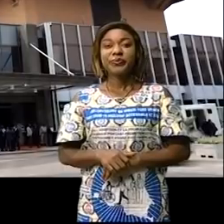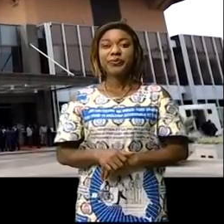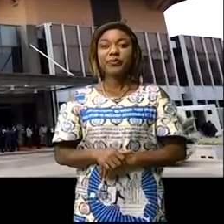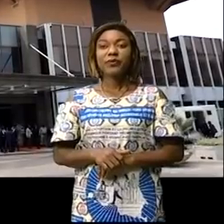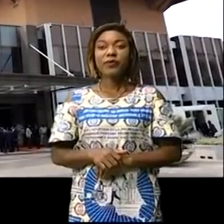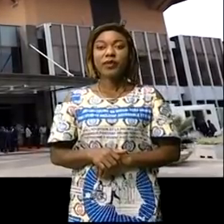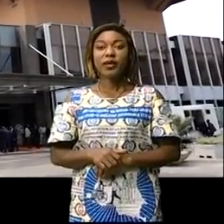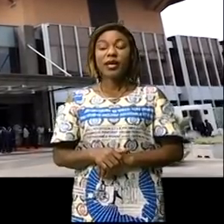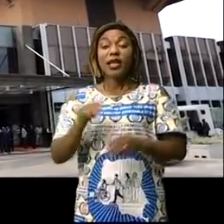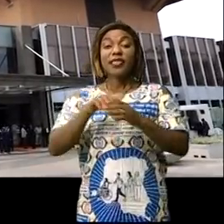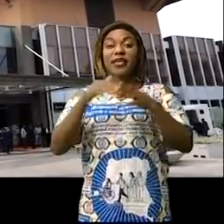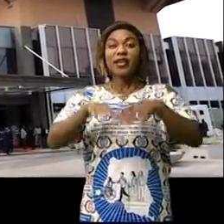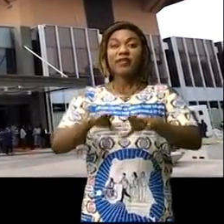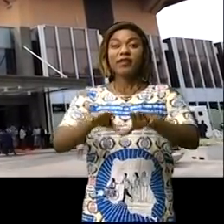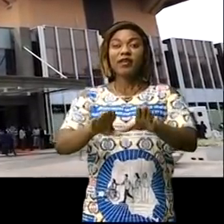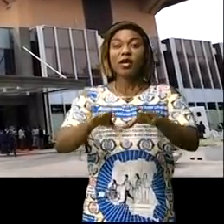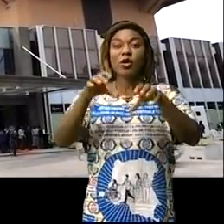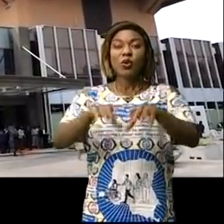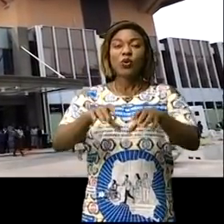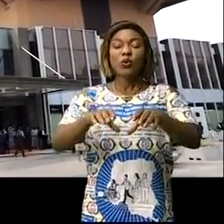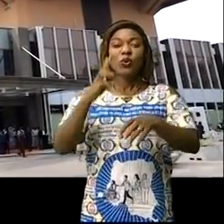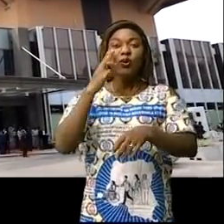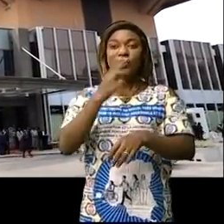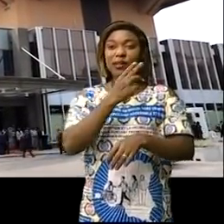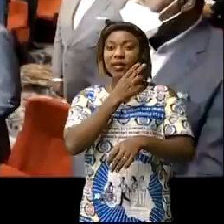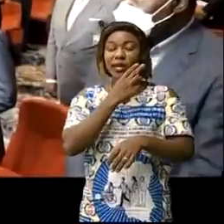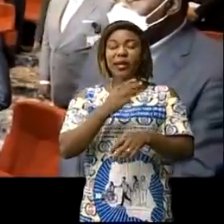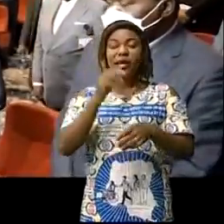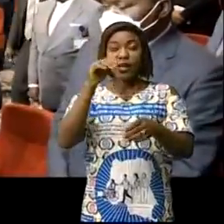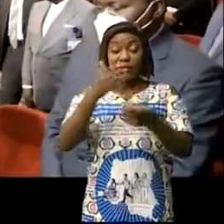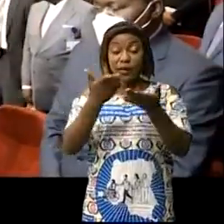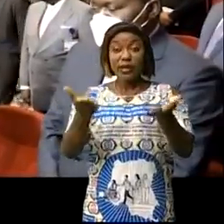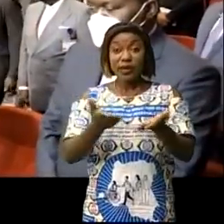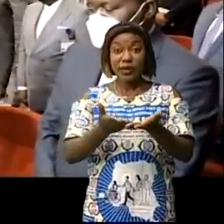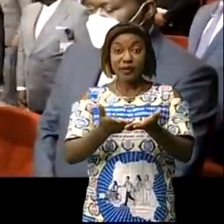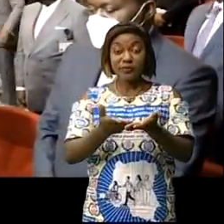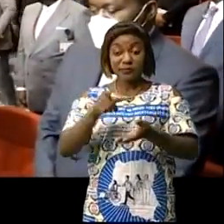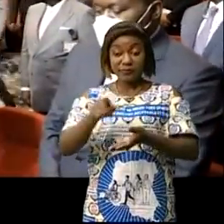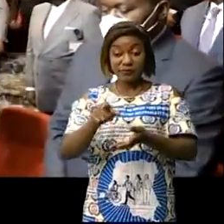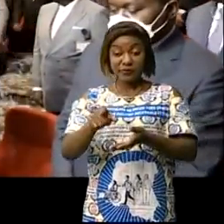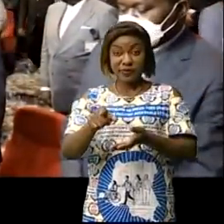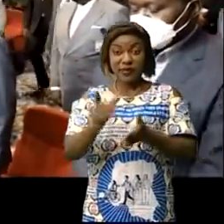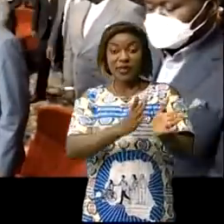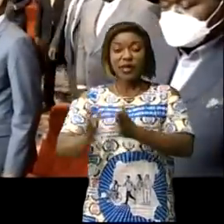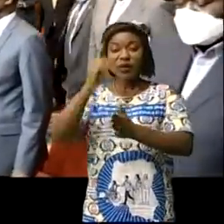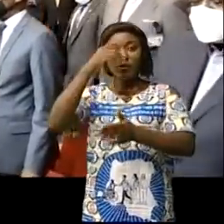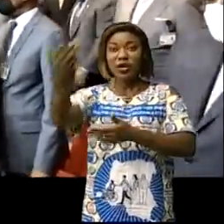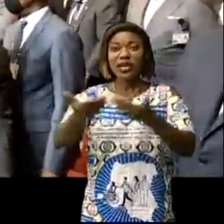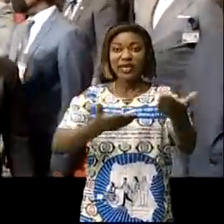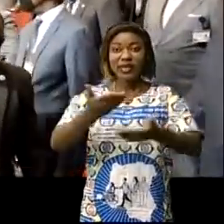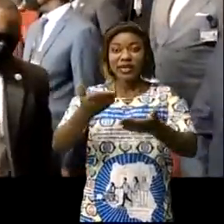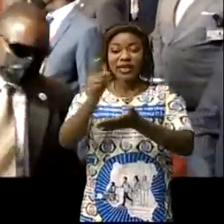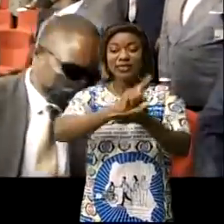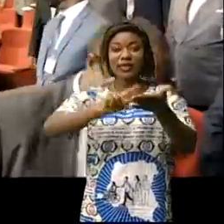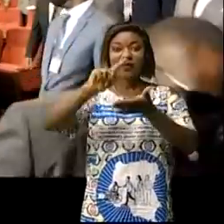Fleuve Congo-Hôtel à Kinshasa, capitale de la République démocratique du Congo, cadré VIP aménagé pour accueillir les assises